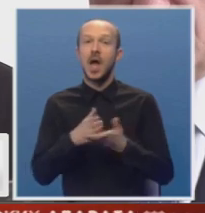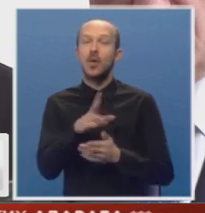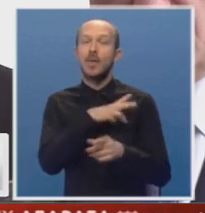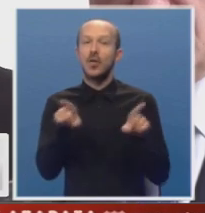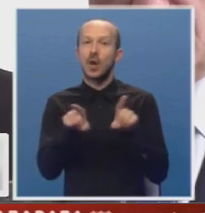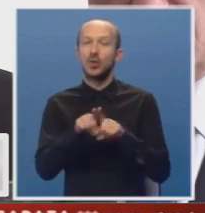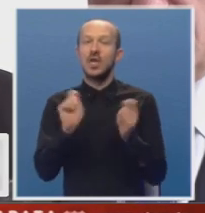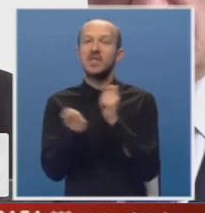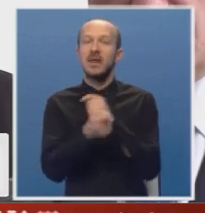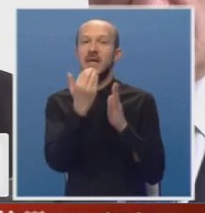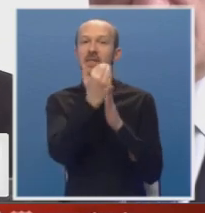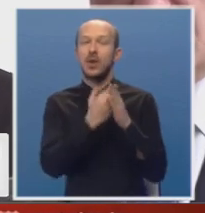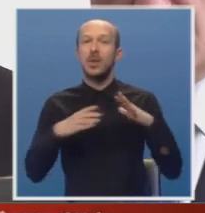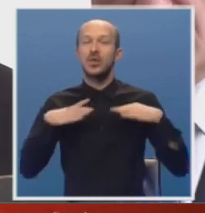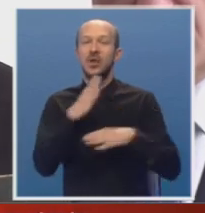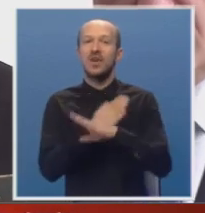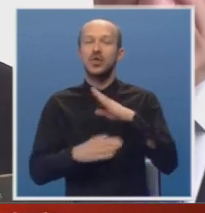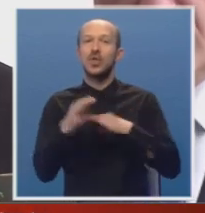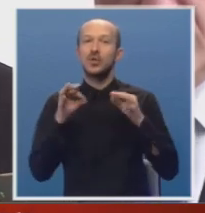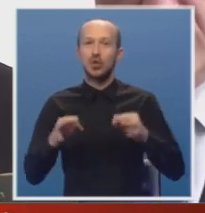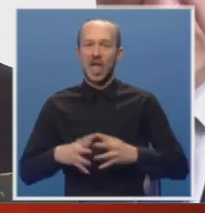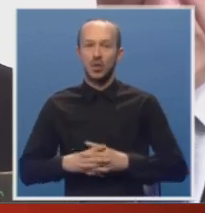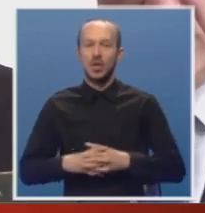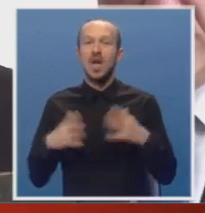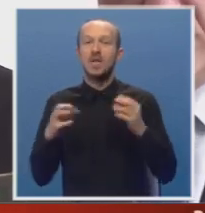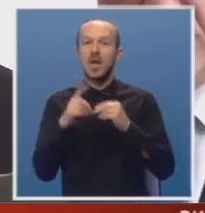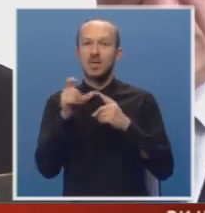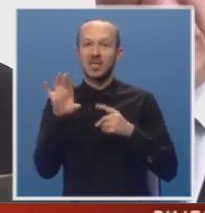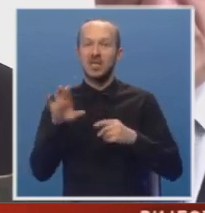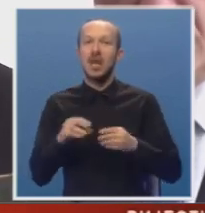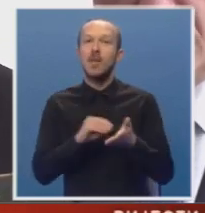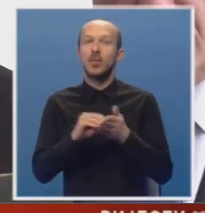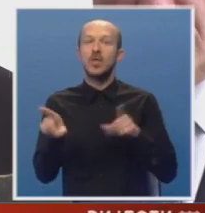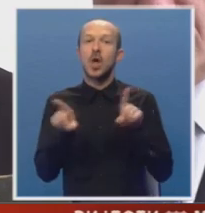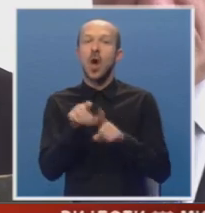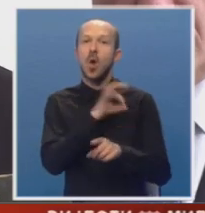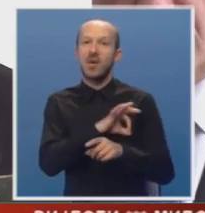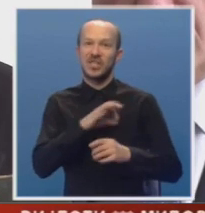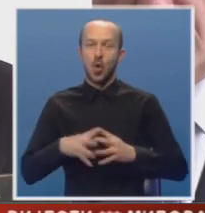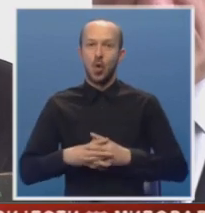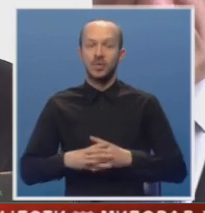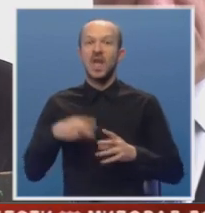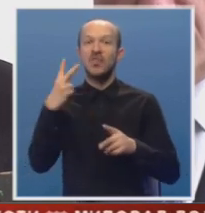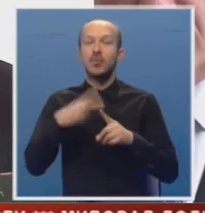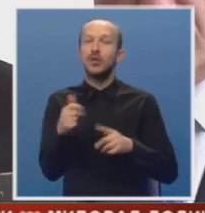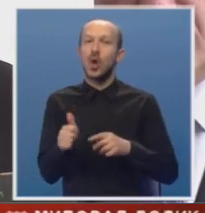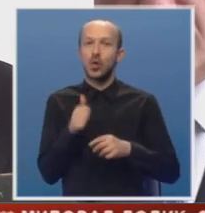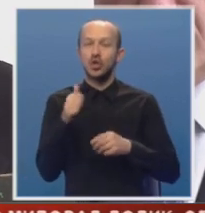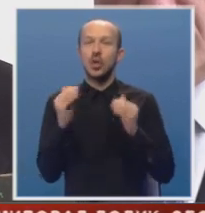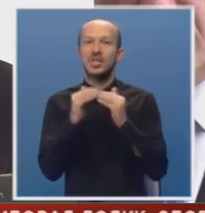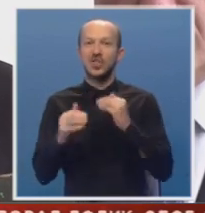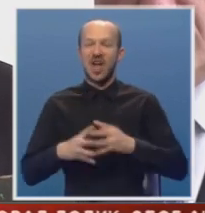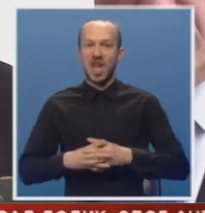također izmjene zakona o penzijsko-invalidskom osiguranju, gdje bi se propisalo kao obavezno dva puta godišnje